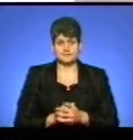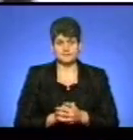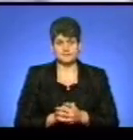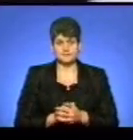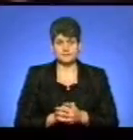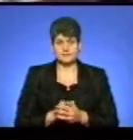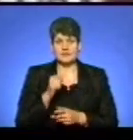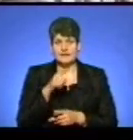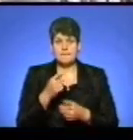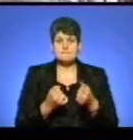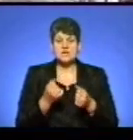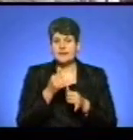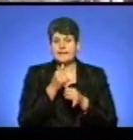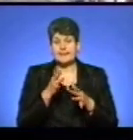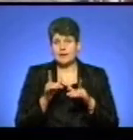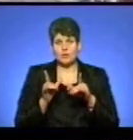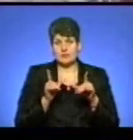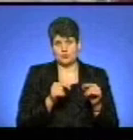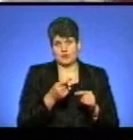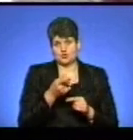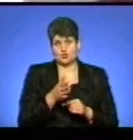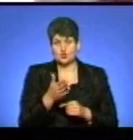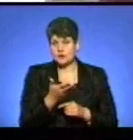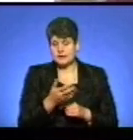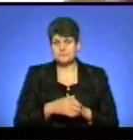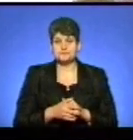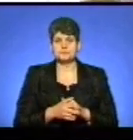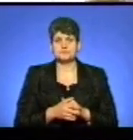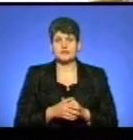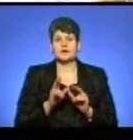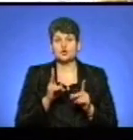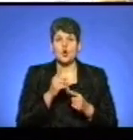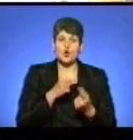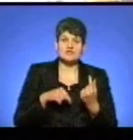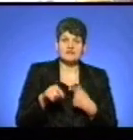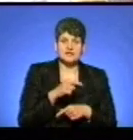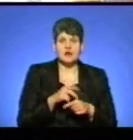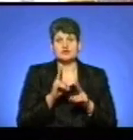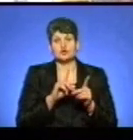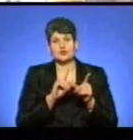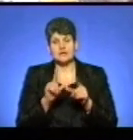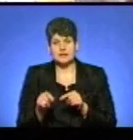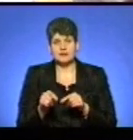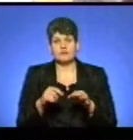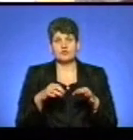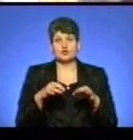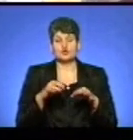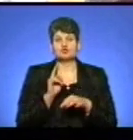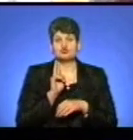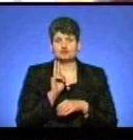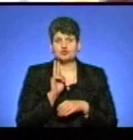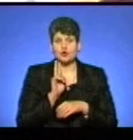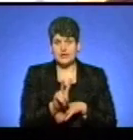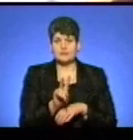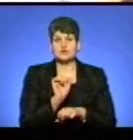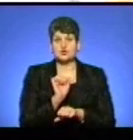Там машини не могли проїхати з тої сторони. Ну як, хто розвертався, хто їхав, тролейбуси зупинялися,